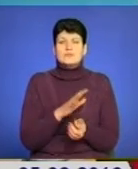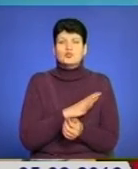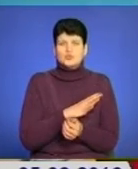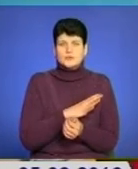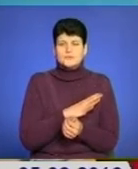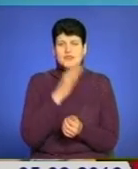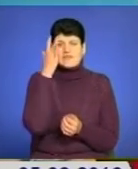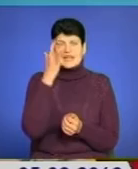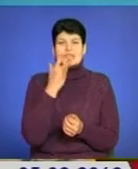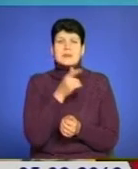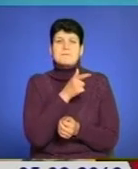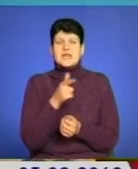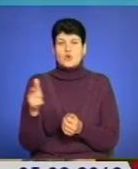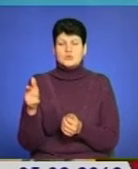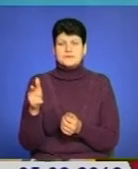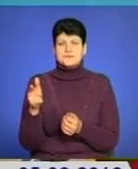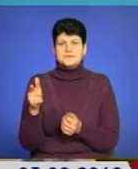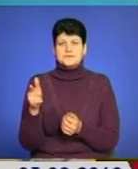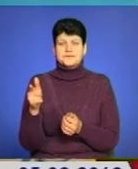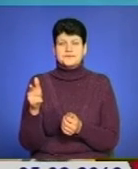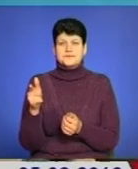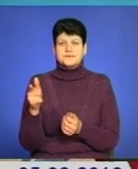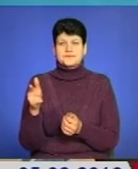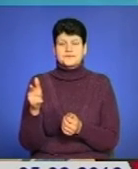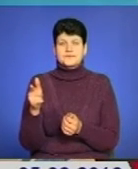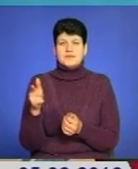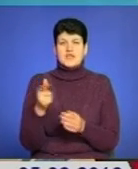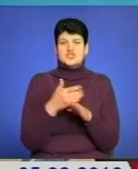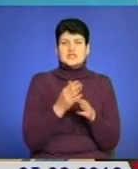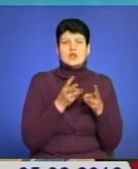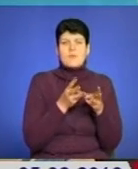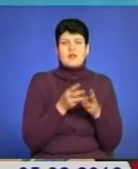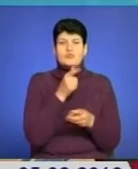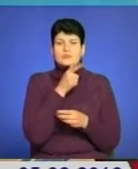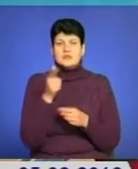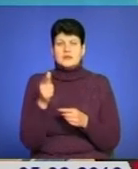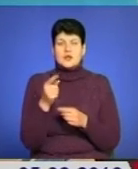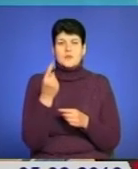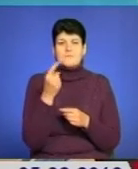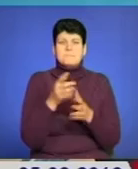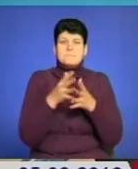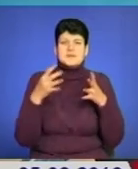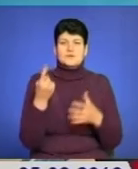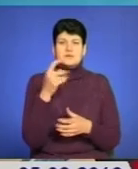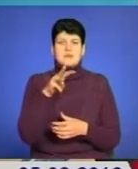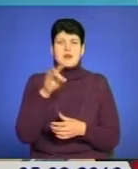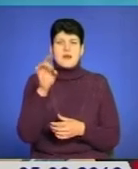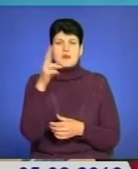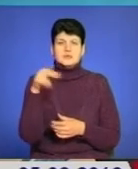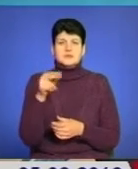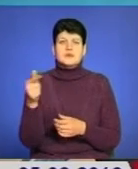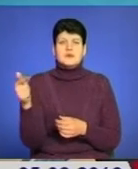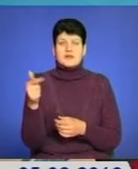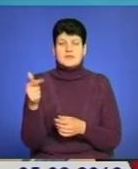літній період і частина опаленого періоду – це понад мільярд гривень. Якщо